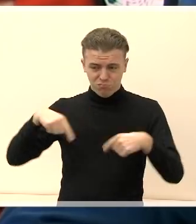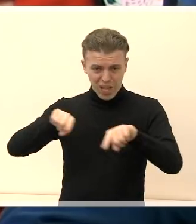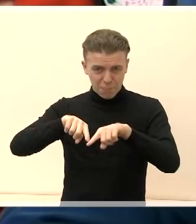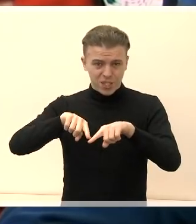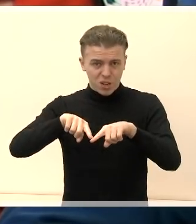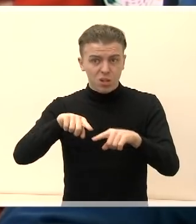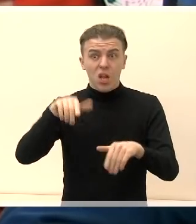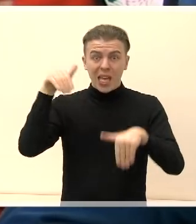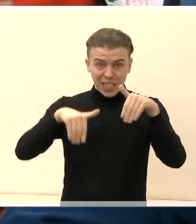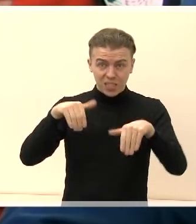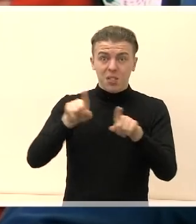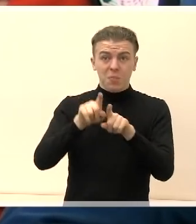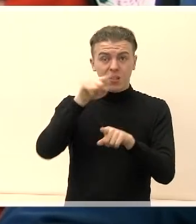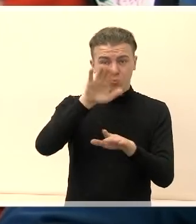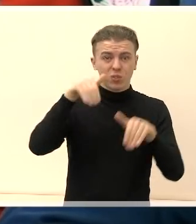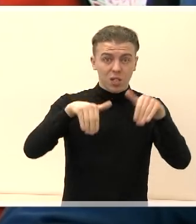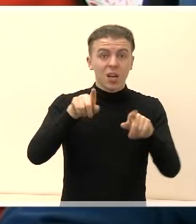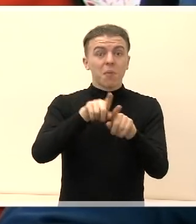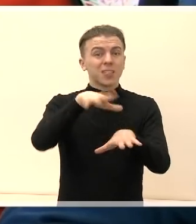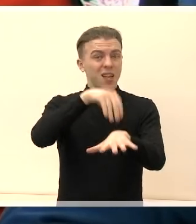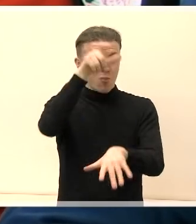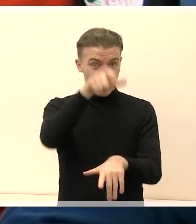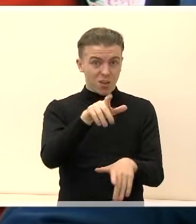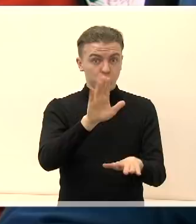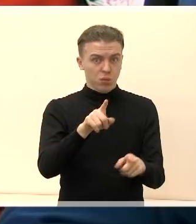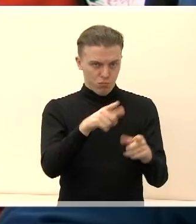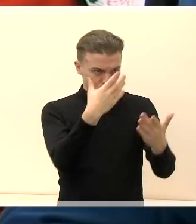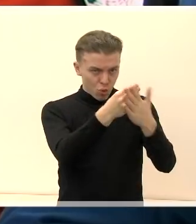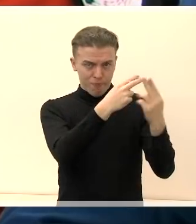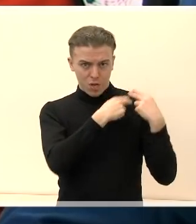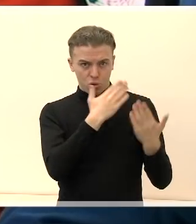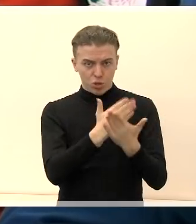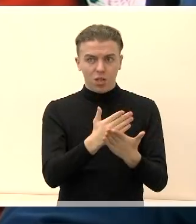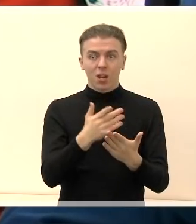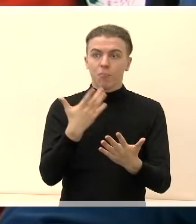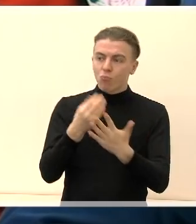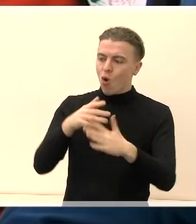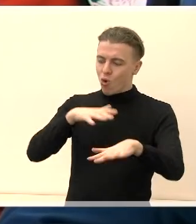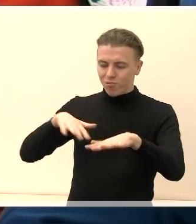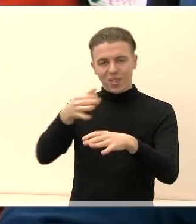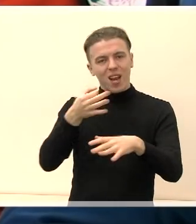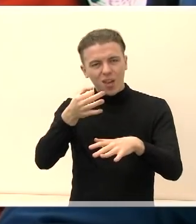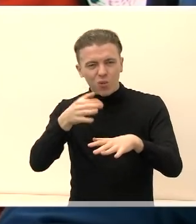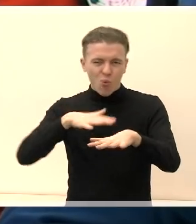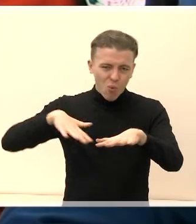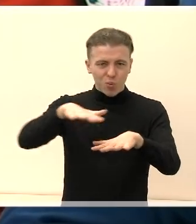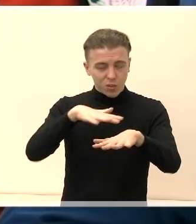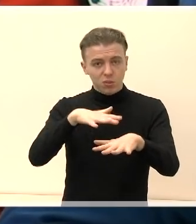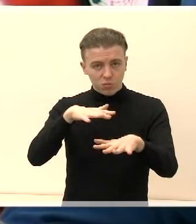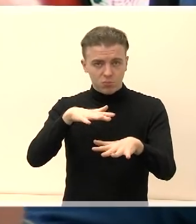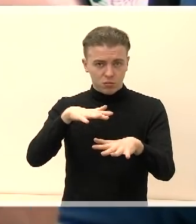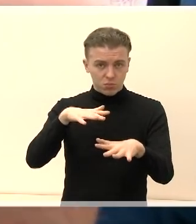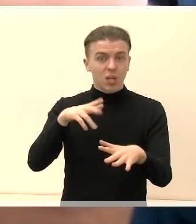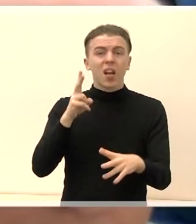žmonių taip kaip rinks ir mūsų ir jo Seimų, kaip narių Seimų pareiga atstovauti savo regioną. Nesvarbu, kas bus taryboje ir kas turės